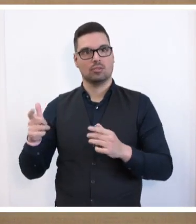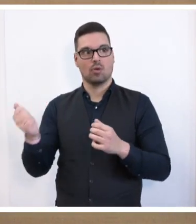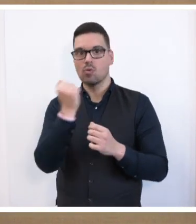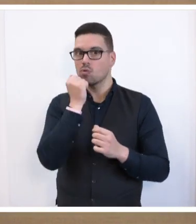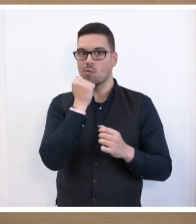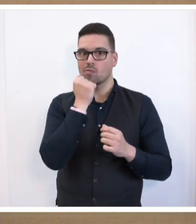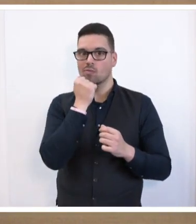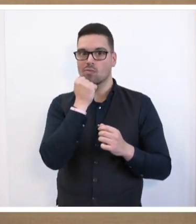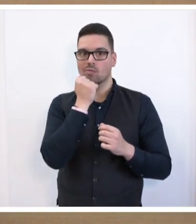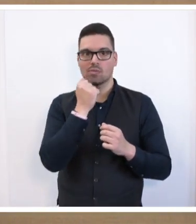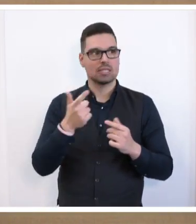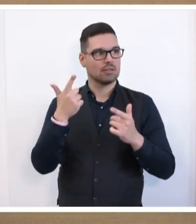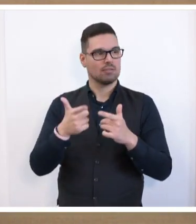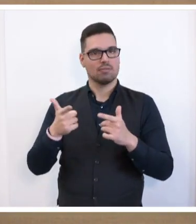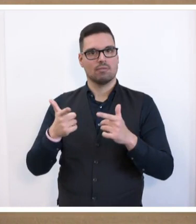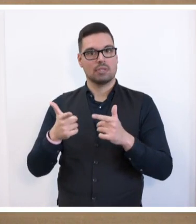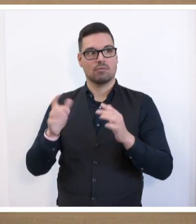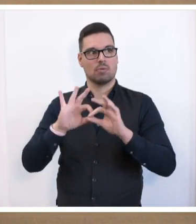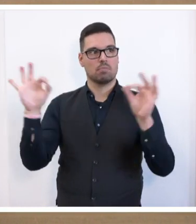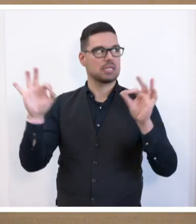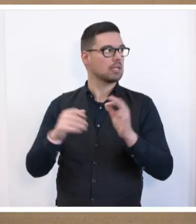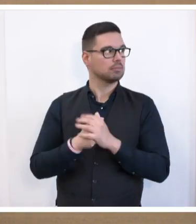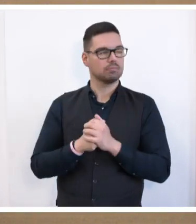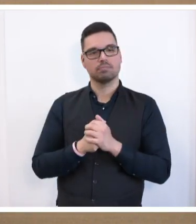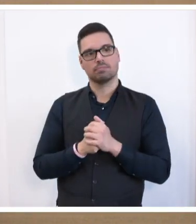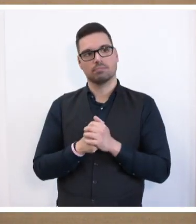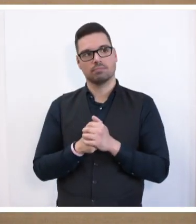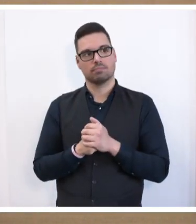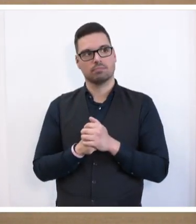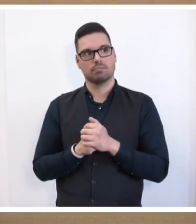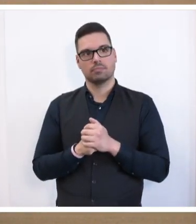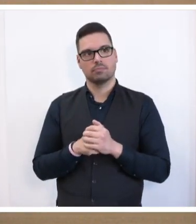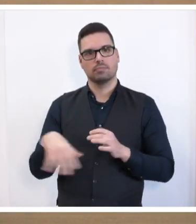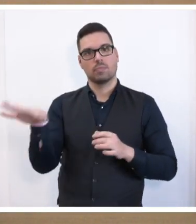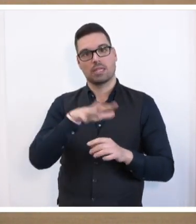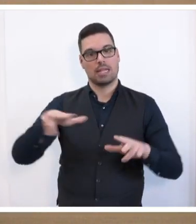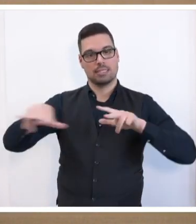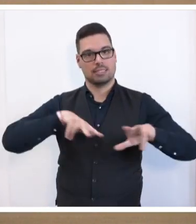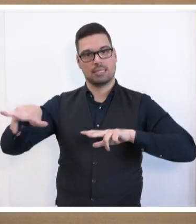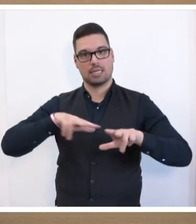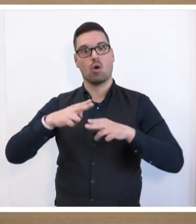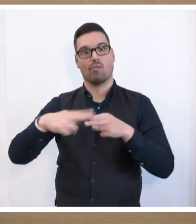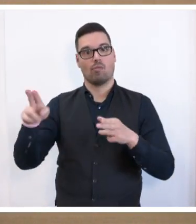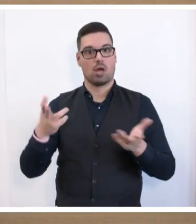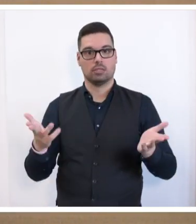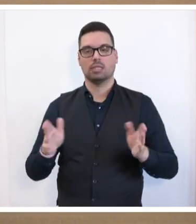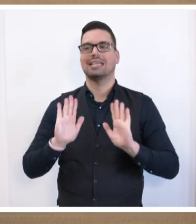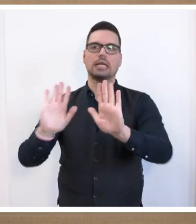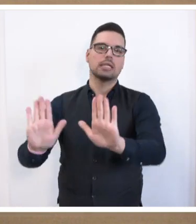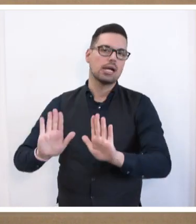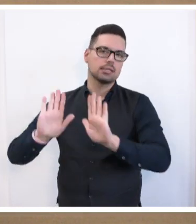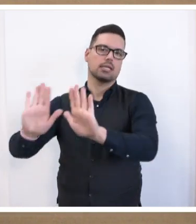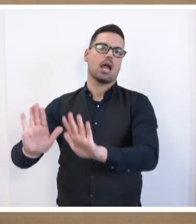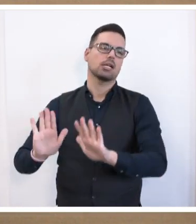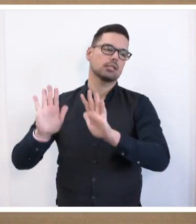hoffen, was die Lage für einen bessern könnte. Wie es die Landesregierung ja auch mit den Fortbeschäftigten tut. Hinhalten, hinhalten,